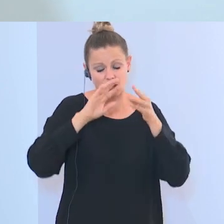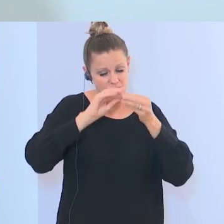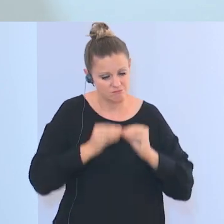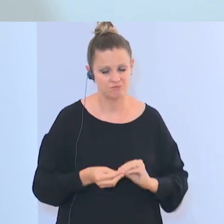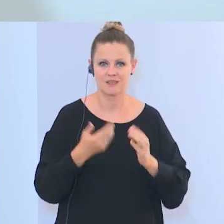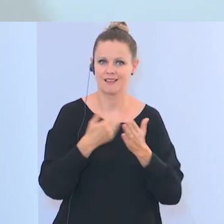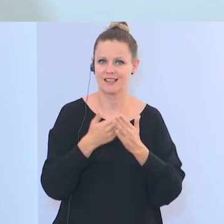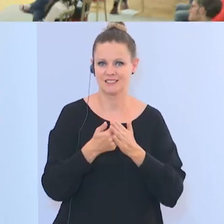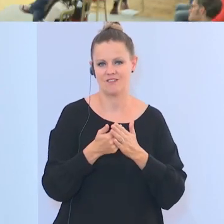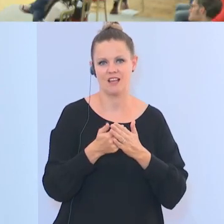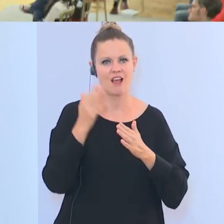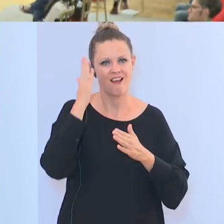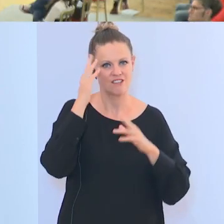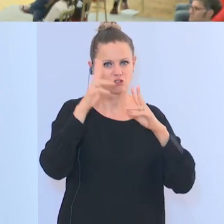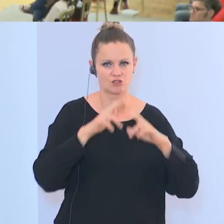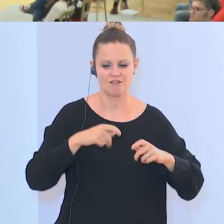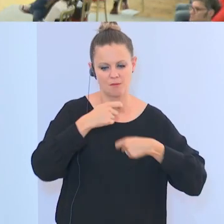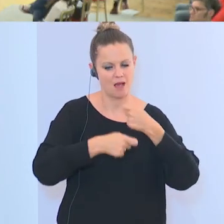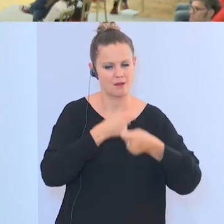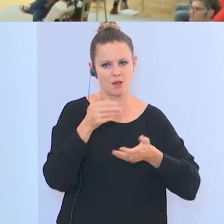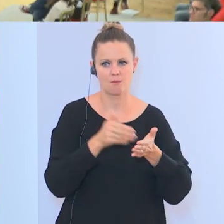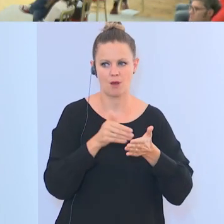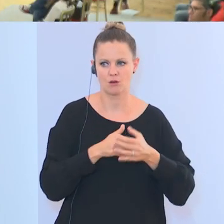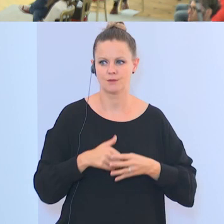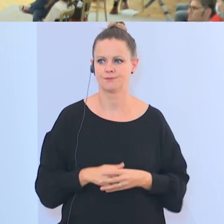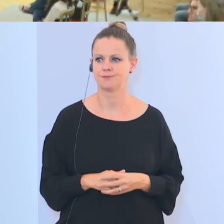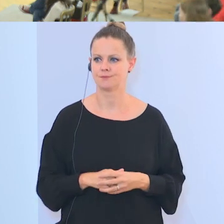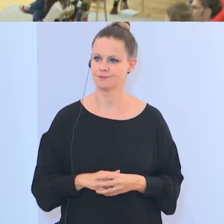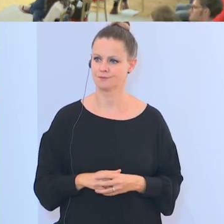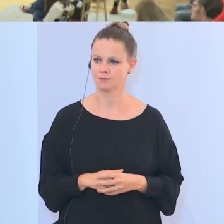Aufarbeitung. Gibt es zwei, drei Fragen? Frau Poschner noch einmal.